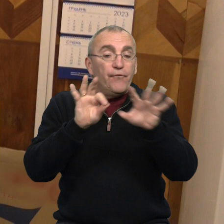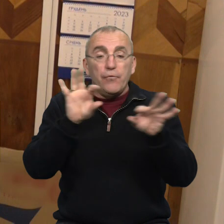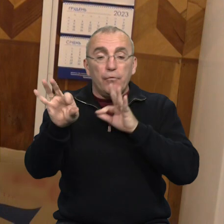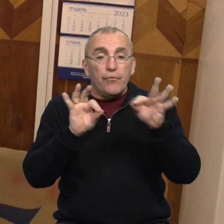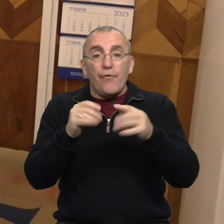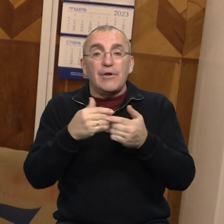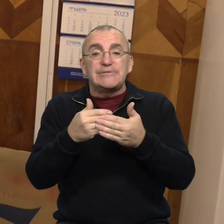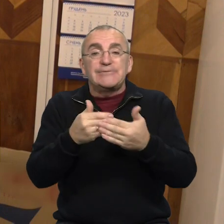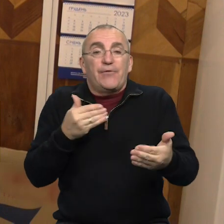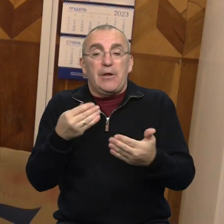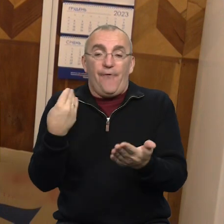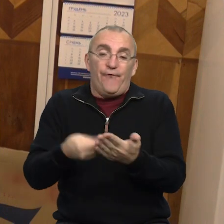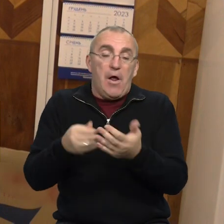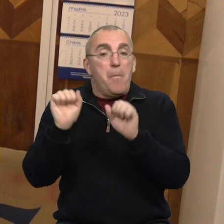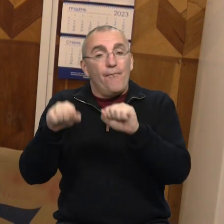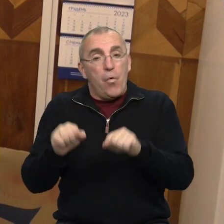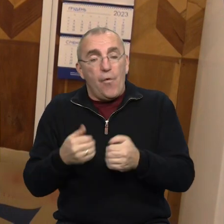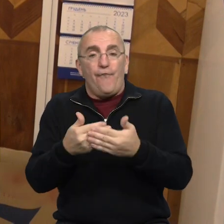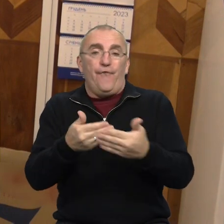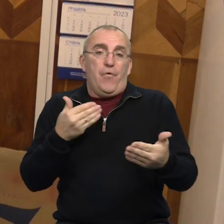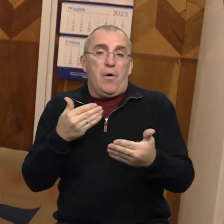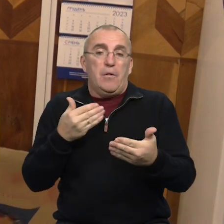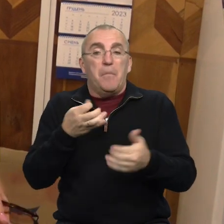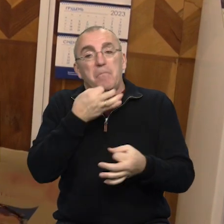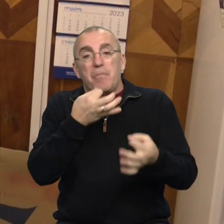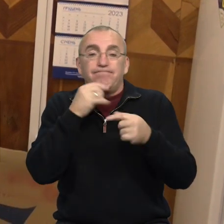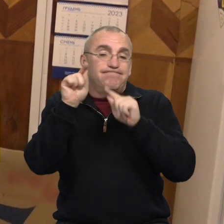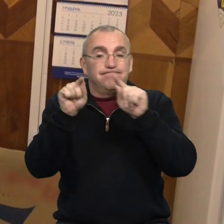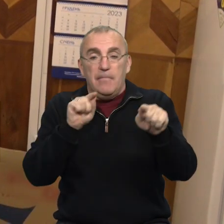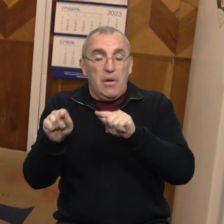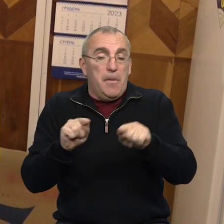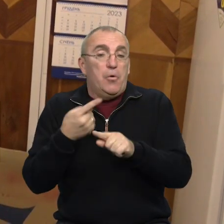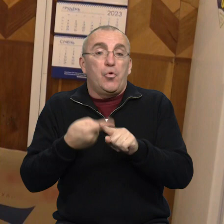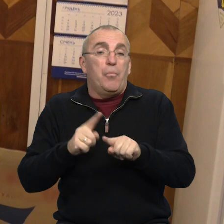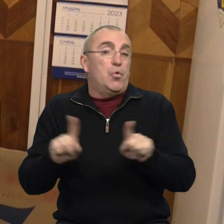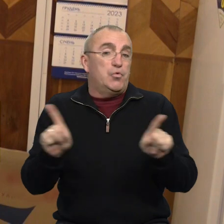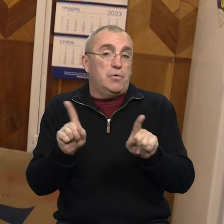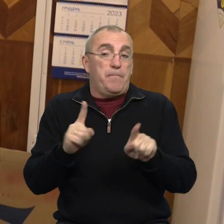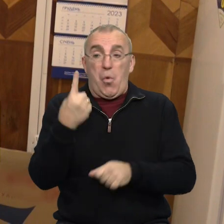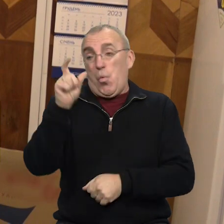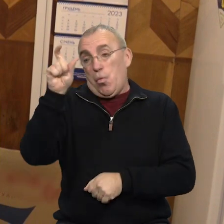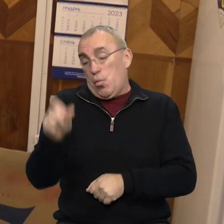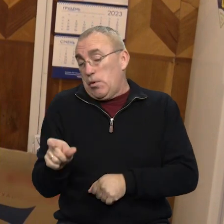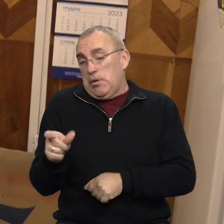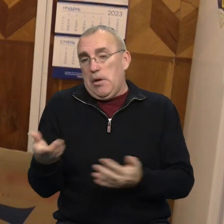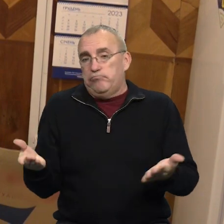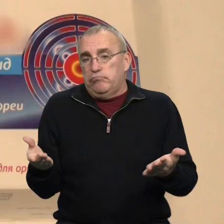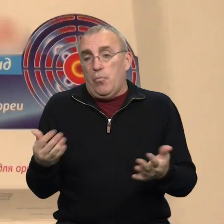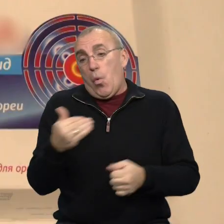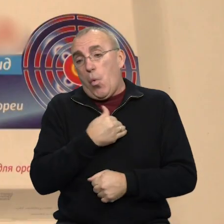Людина вибирає в залежності від фінансових можливостей, від вподобань, тому що одна людина